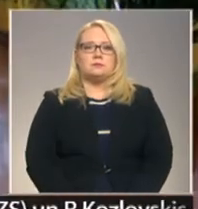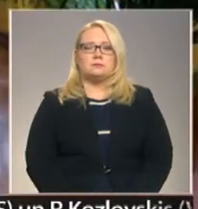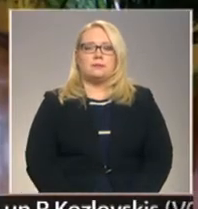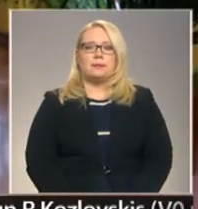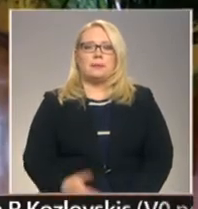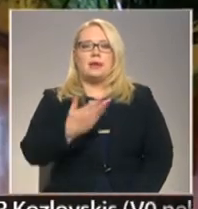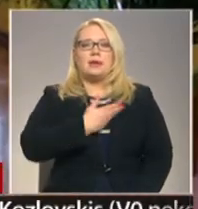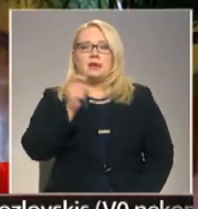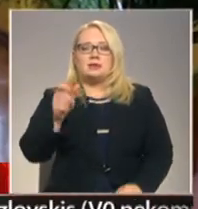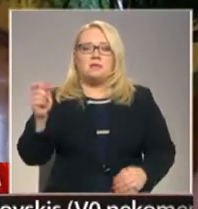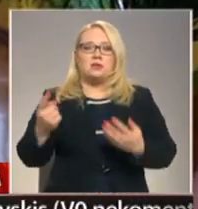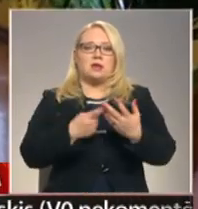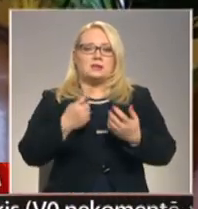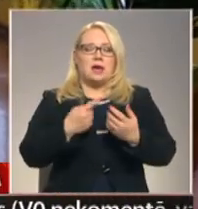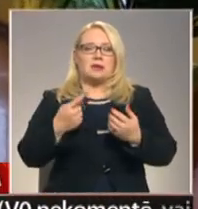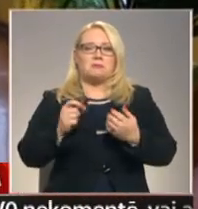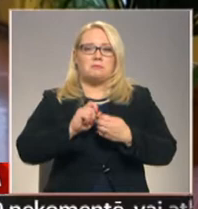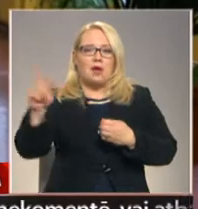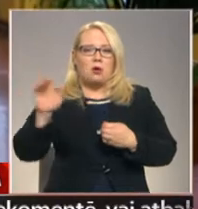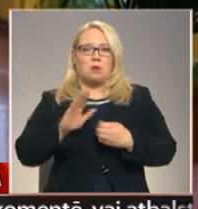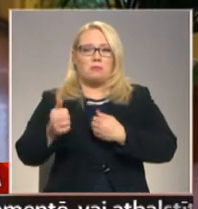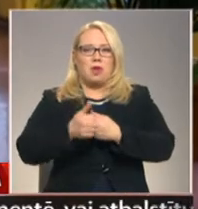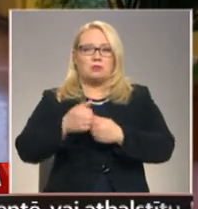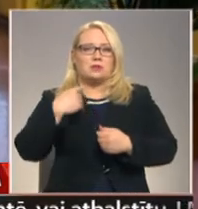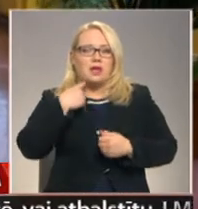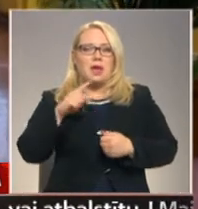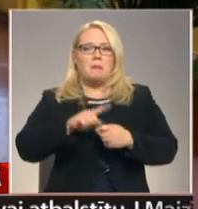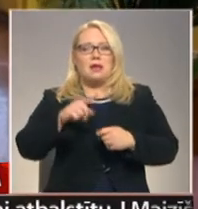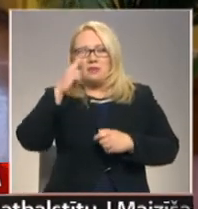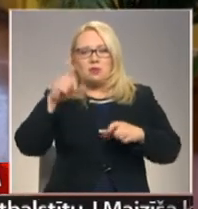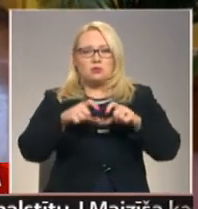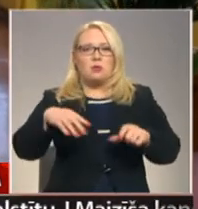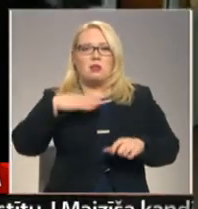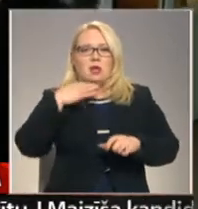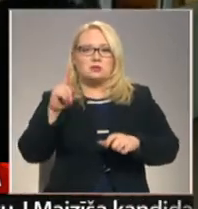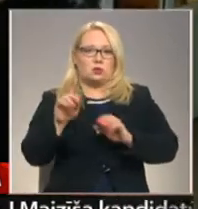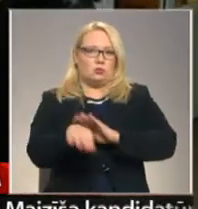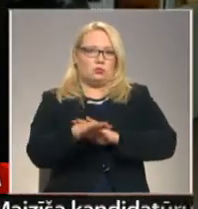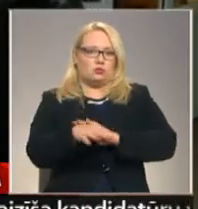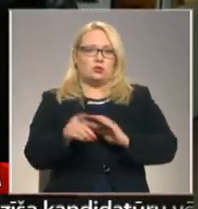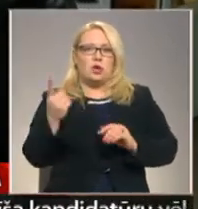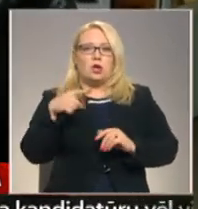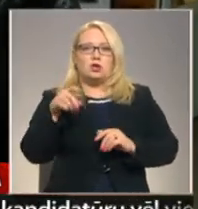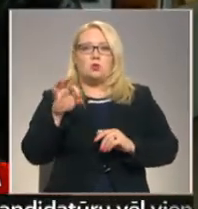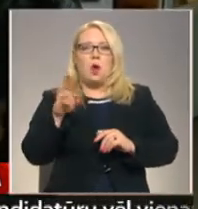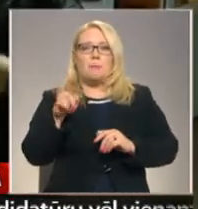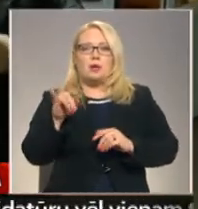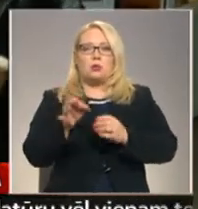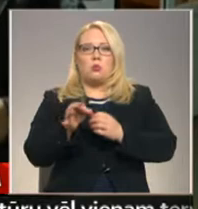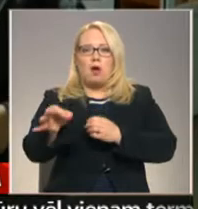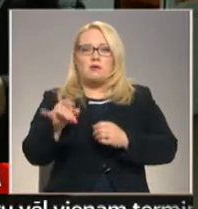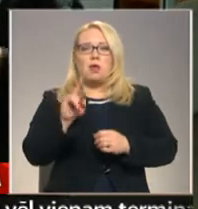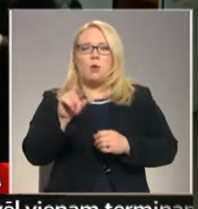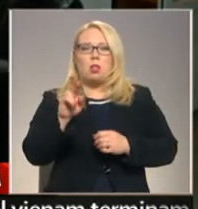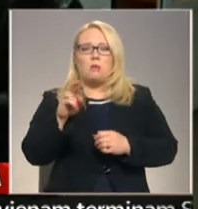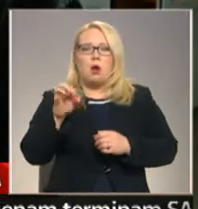Iecīvotājs skaits pierīgā pieaugtumā daudz skolu klases vidusskolas posmā ir pustukšas. Stopiņu novada ubraks vidusskolās sākums